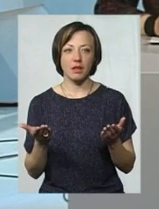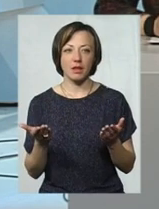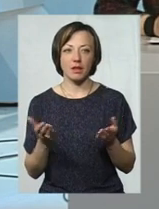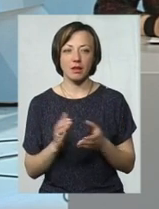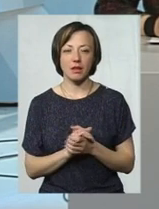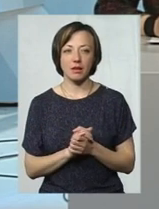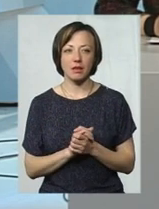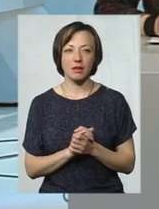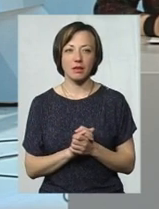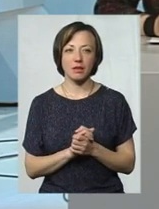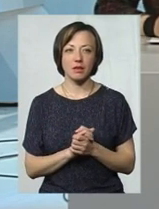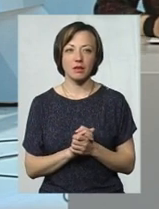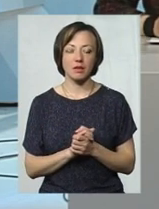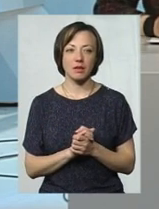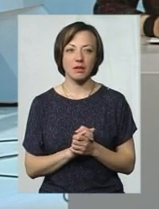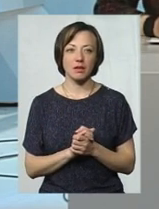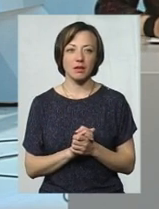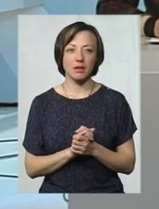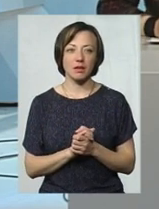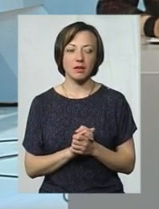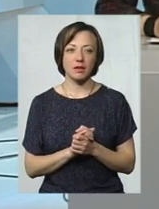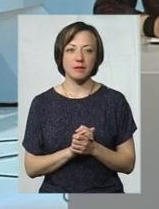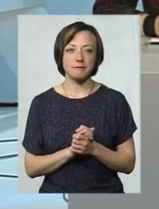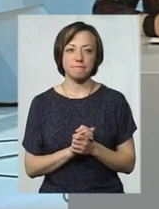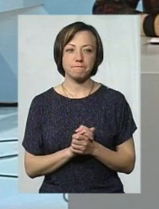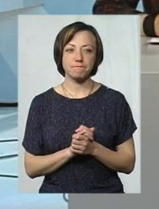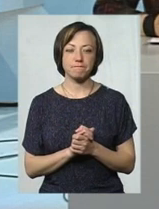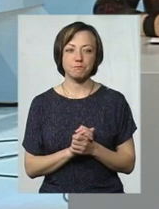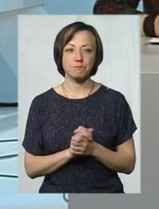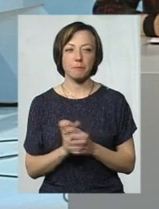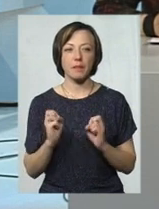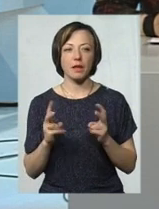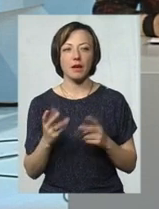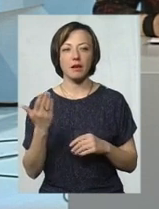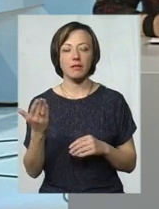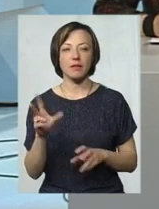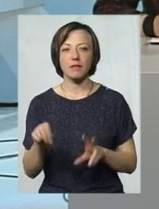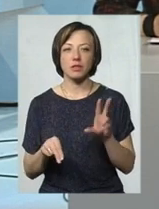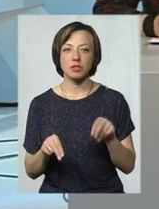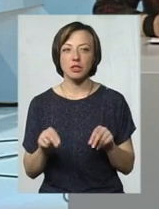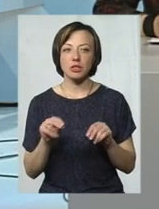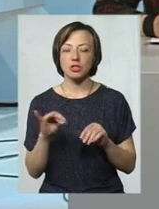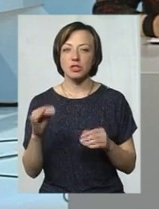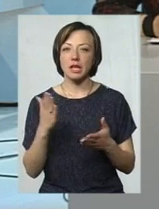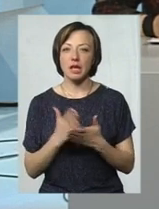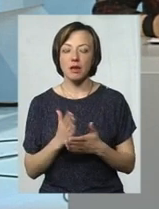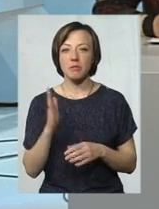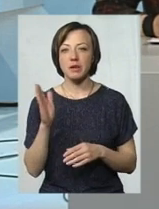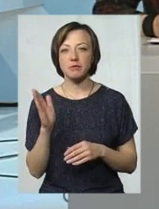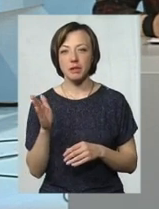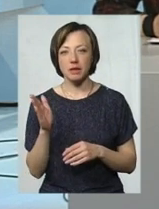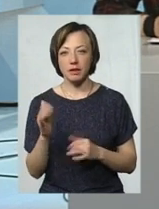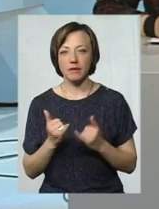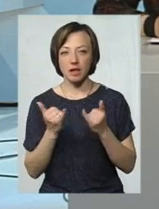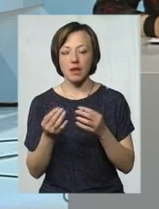вони так раді цікавості туди зайшли. Як Ви вважаєте, чи є перспектива